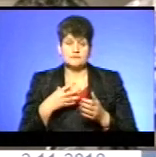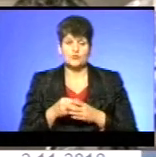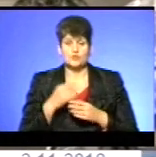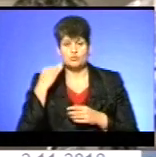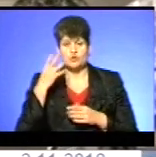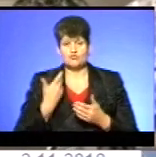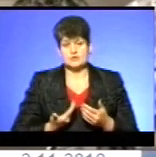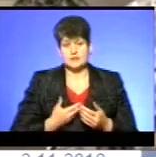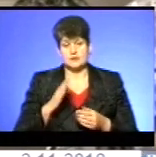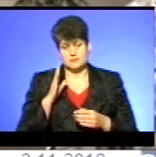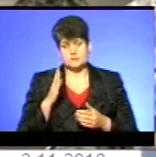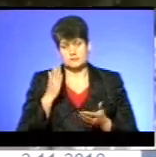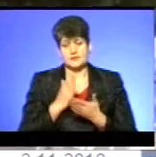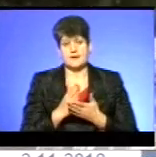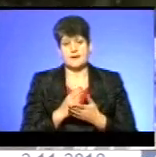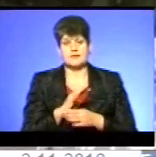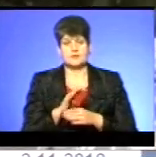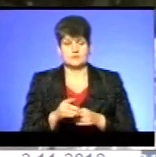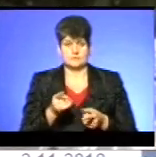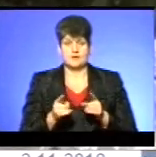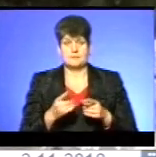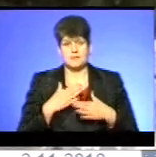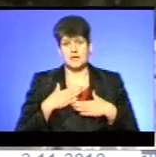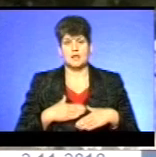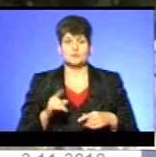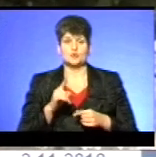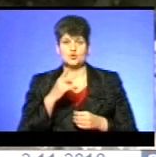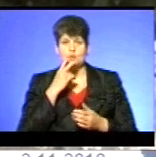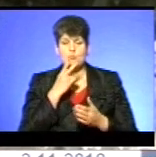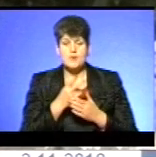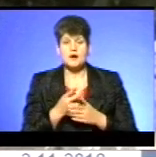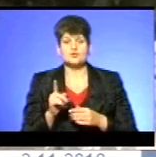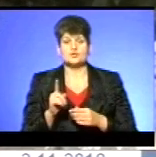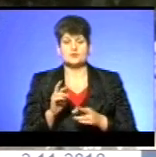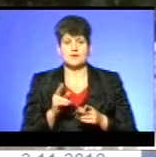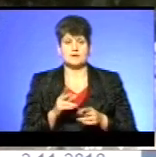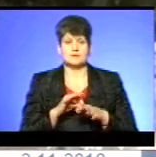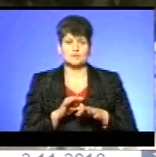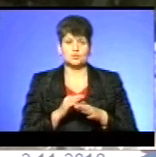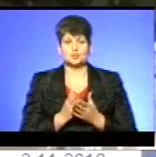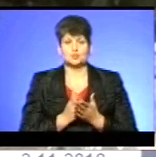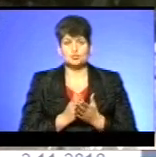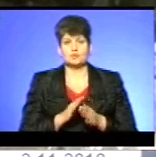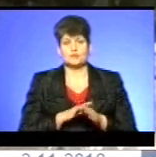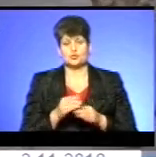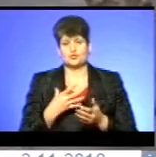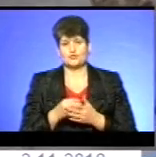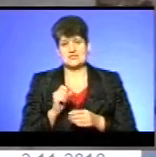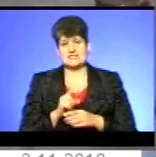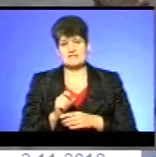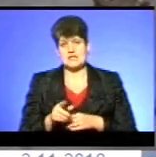життя стати артилеристом справжнім. Приємно, що бачить, як в'єдеться у службу і виконує свої завдання.